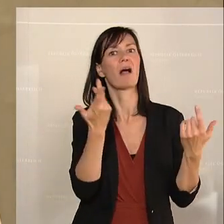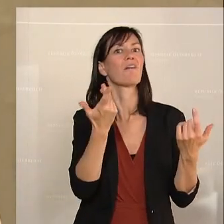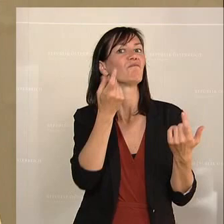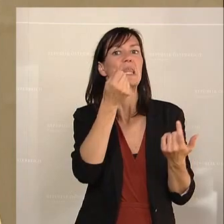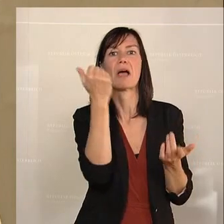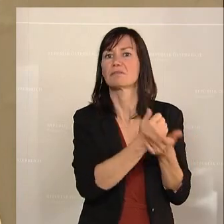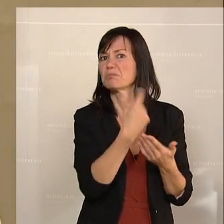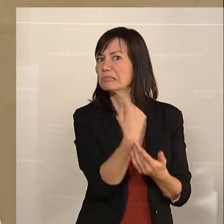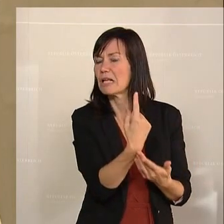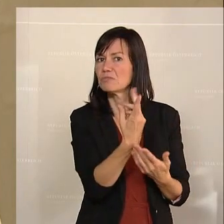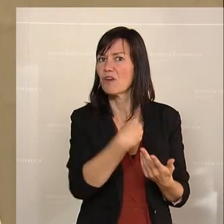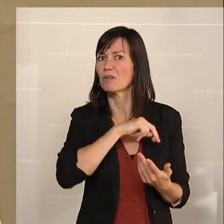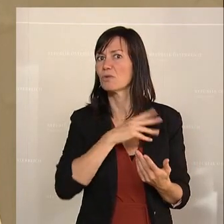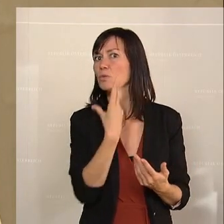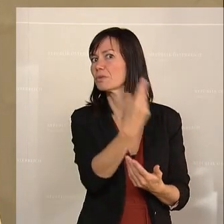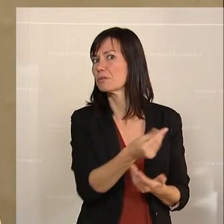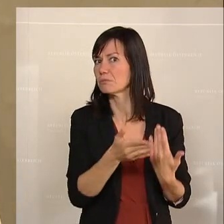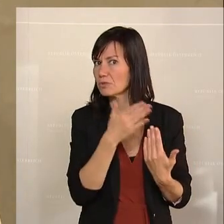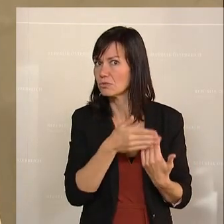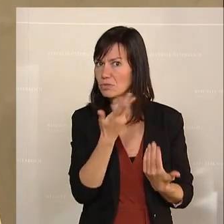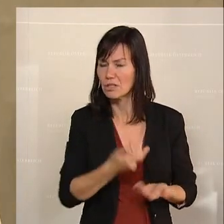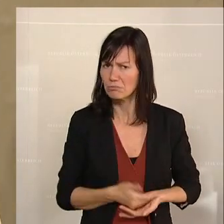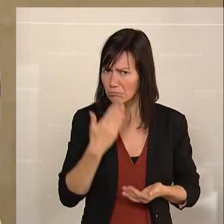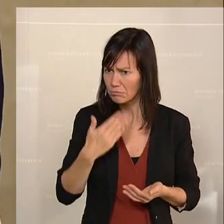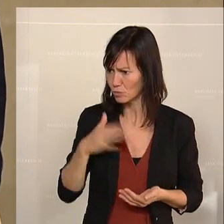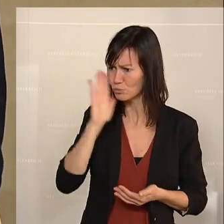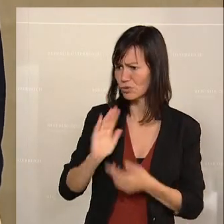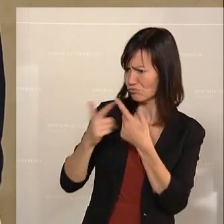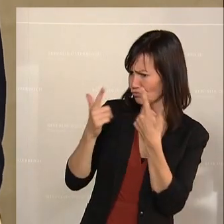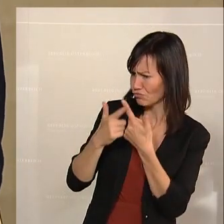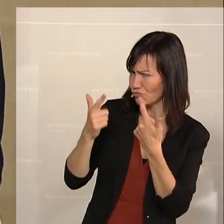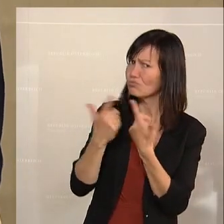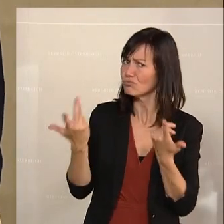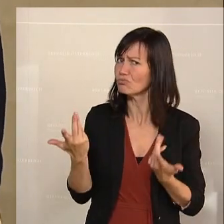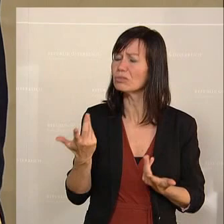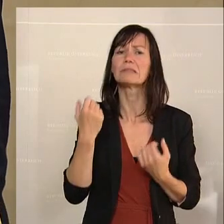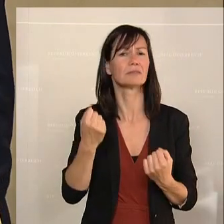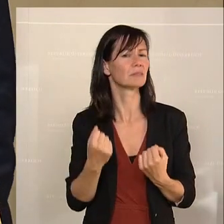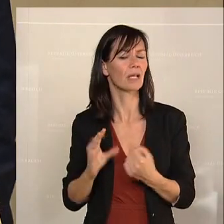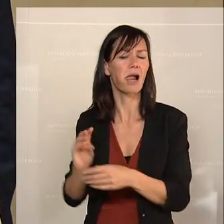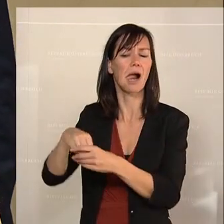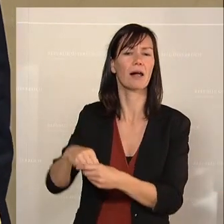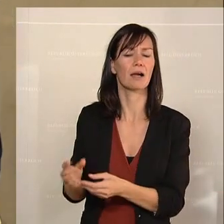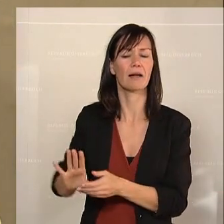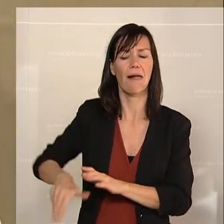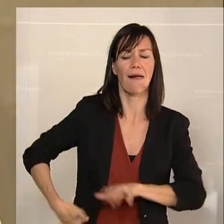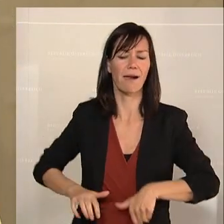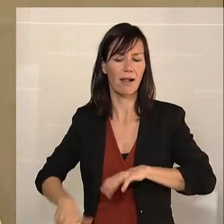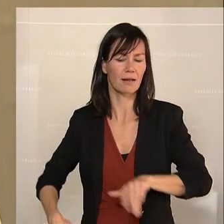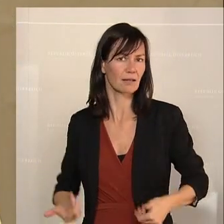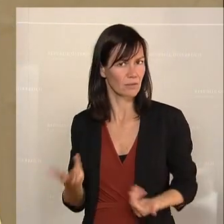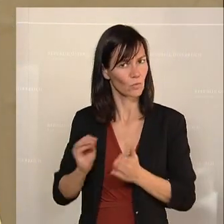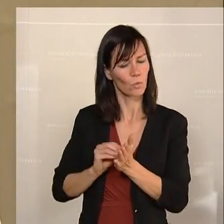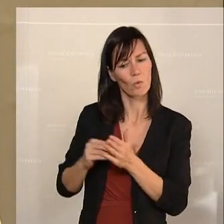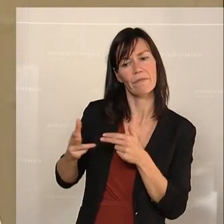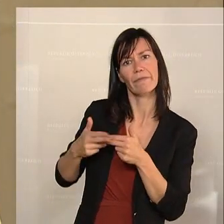Finanzämter? Das würde ich mir gerne einmal von Ihnen erklären lassen. Ich glaube ja, dass es wieder einige Mitpartizipierer gibt, dann wieder sich nebenbei